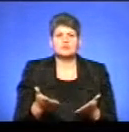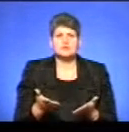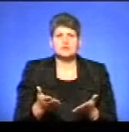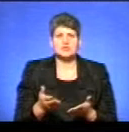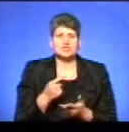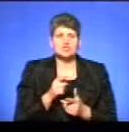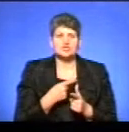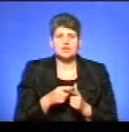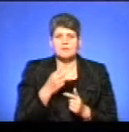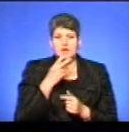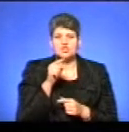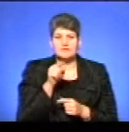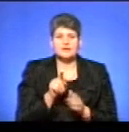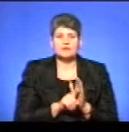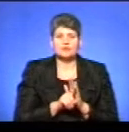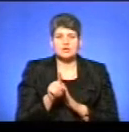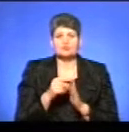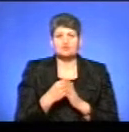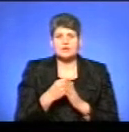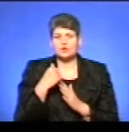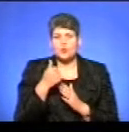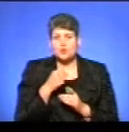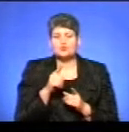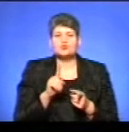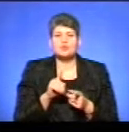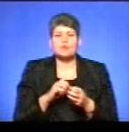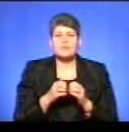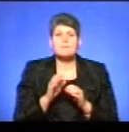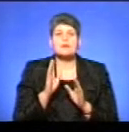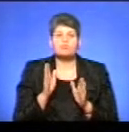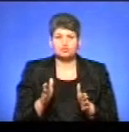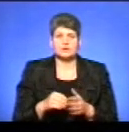і чи бачили ви на початку бюджетного року, що проблема буде?